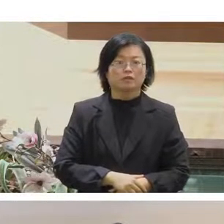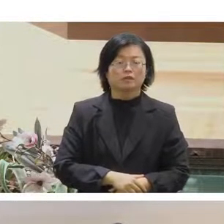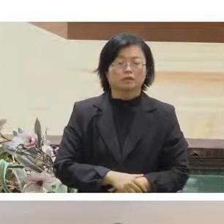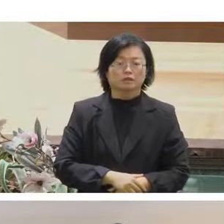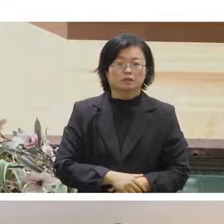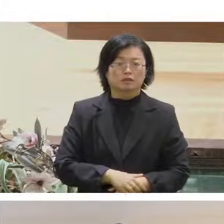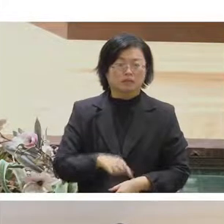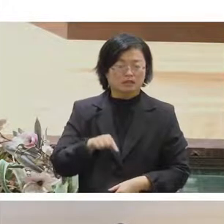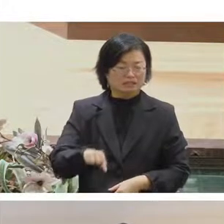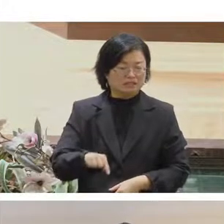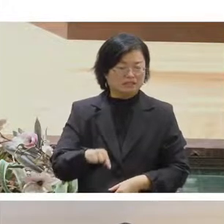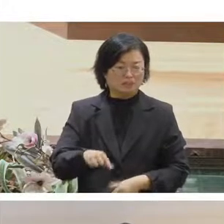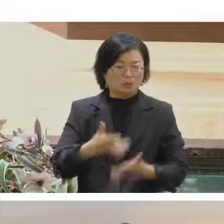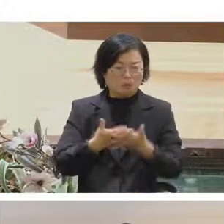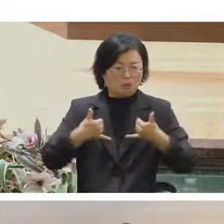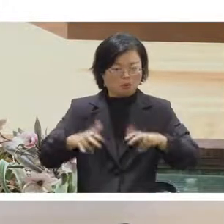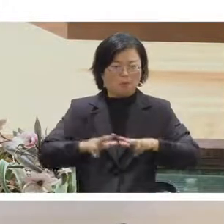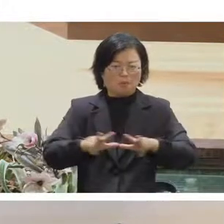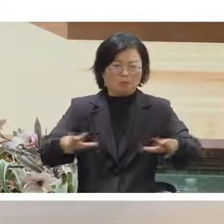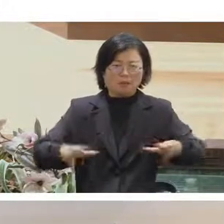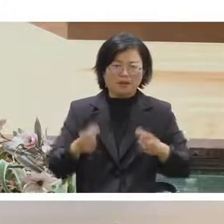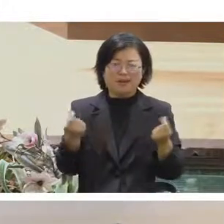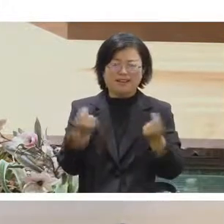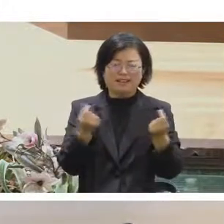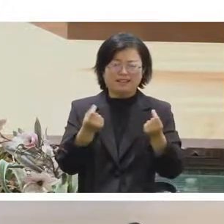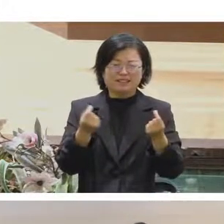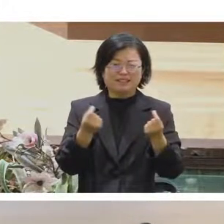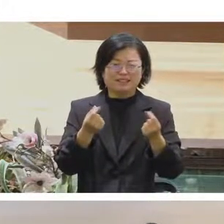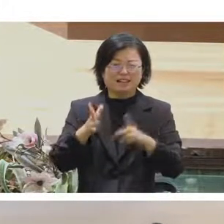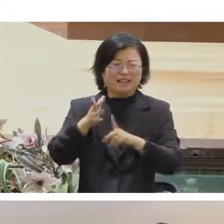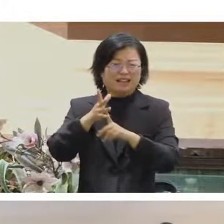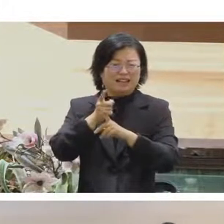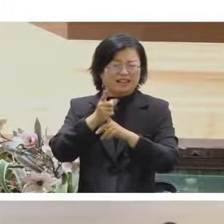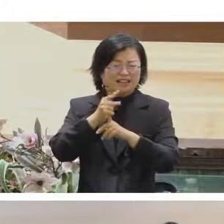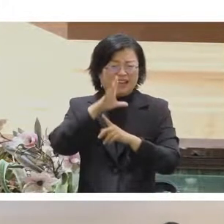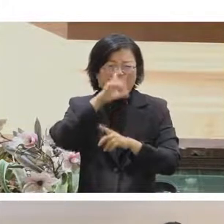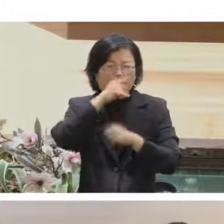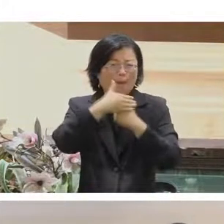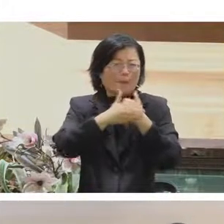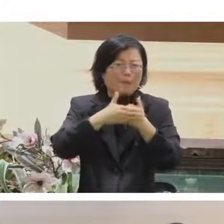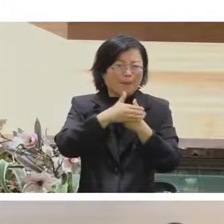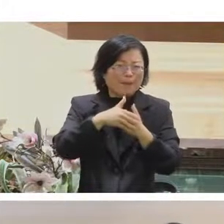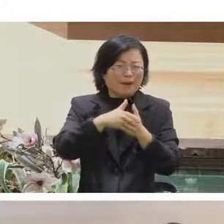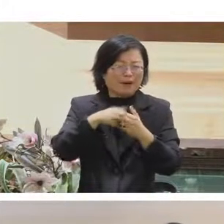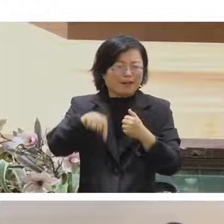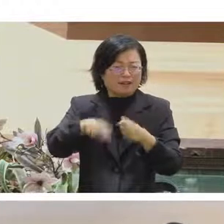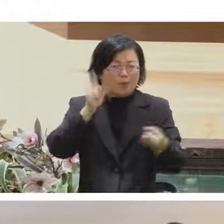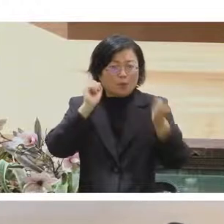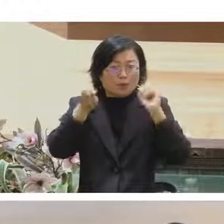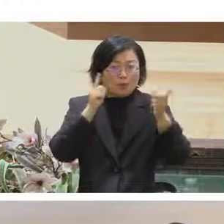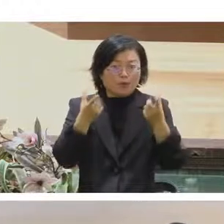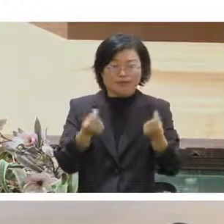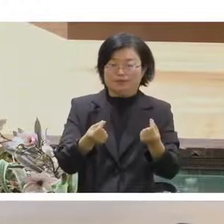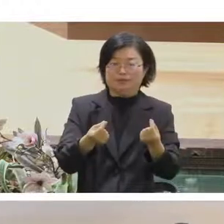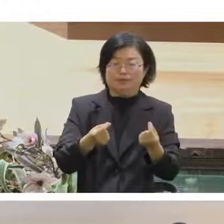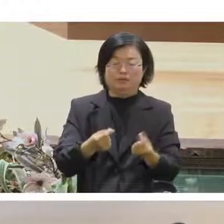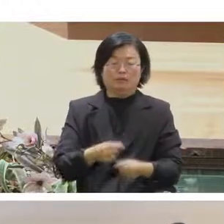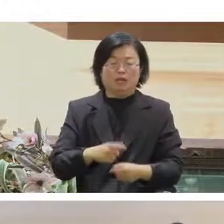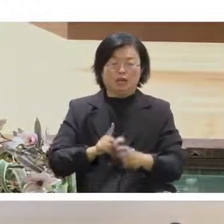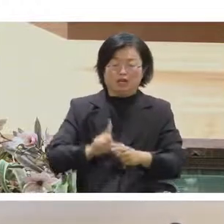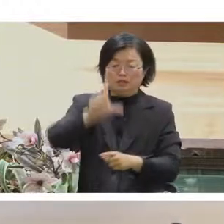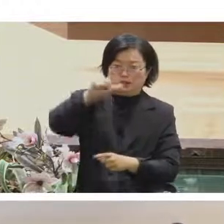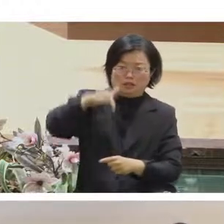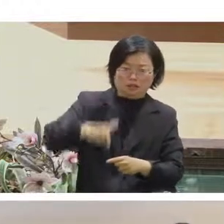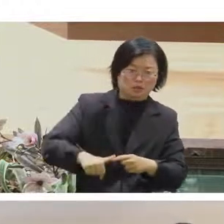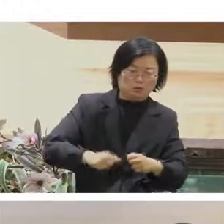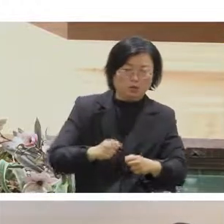它其實有點像以前我們玩神奇寶貝去打道館的那種方式用上下左右就可以移動到不同的場景然後也